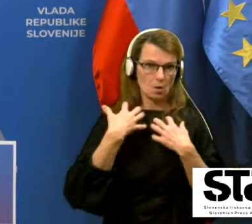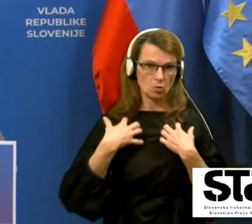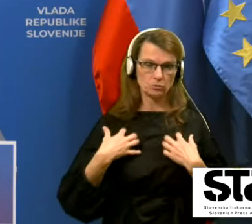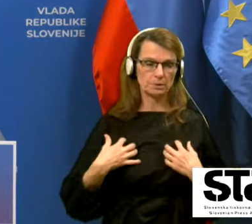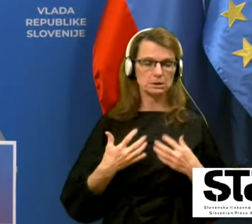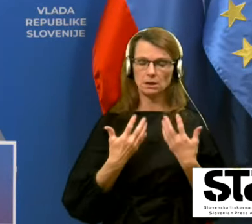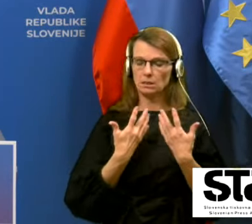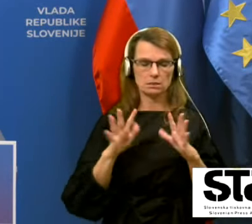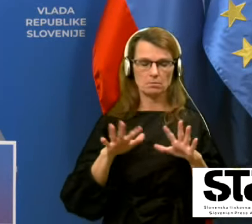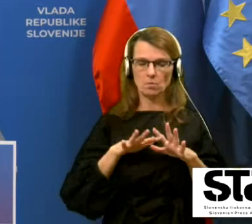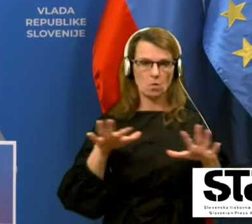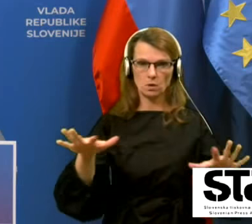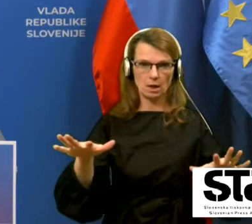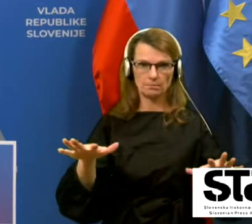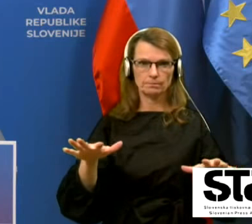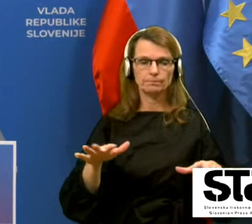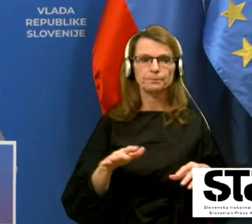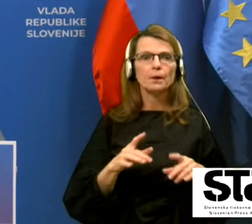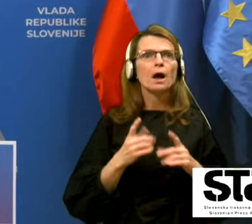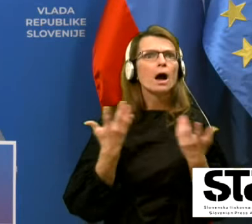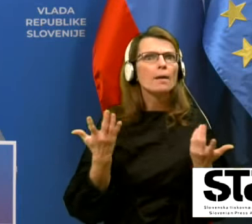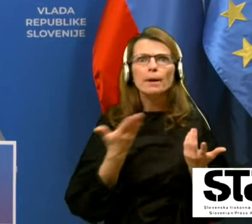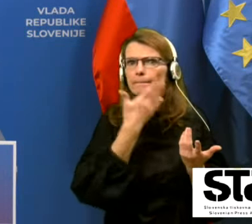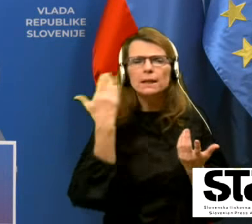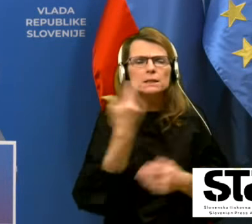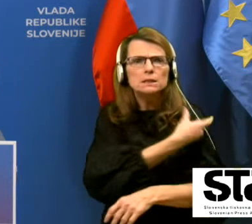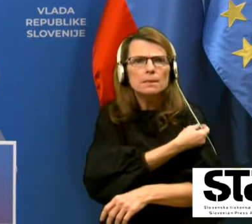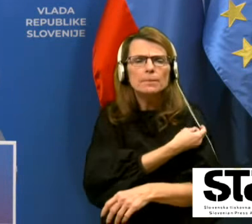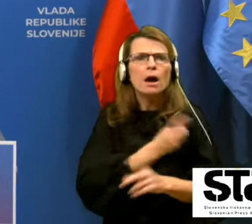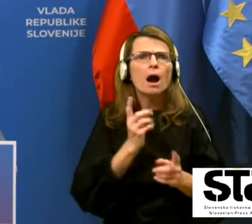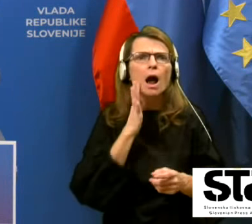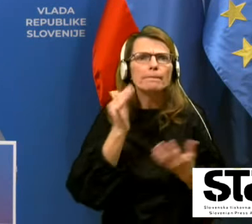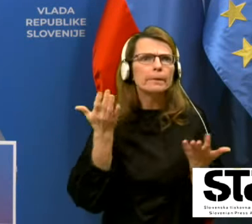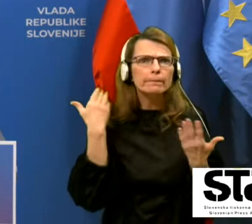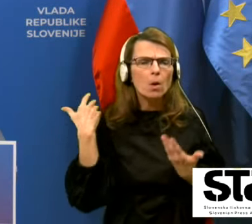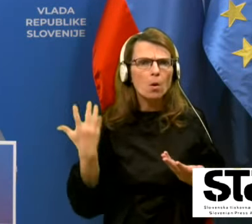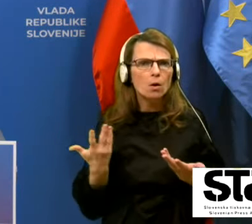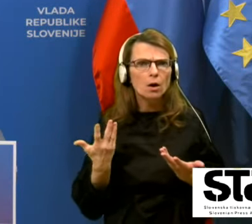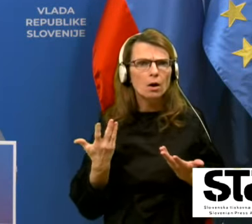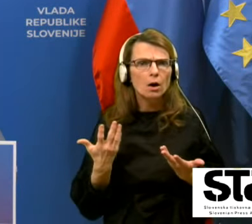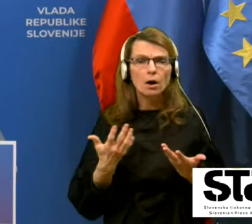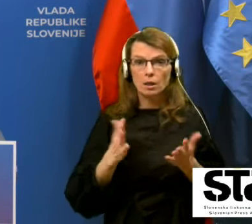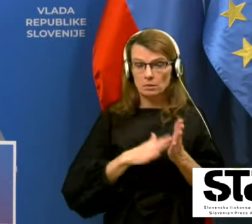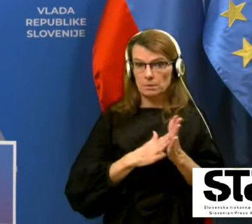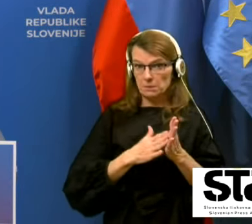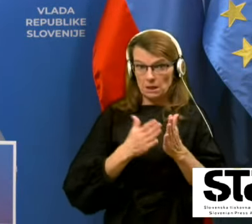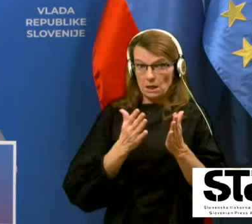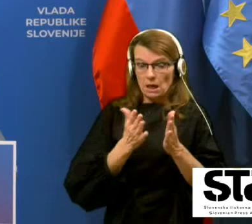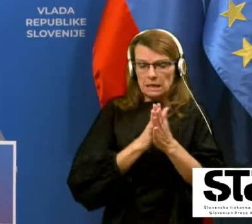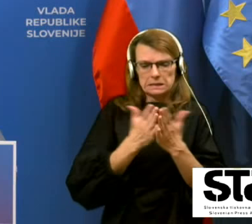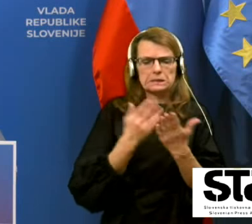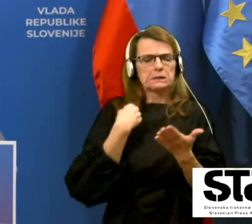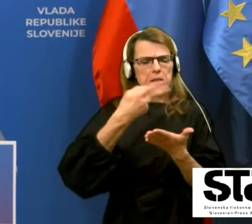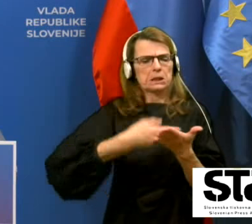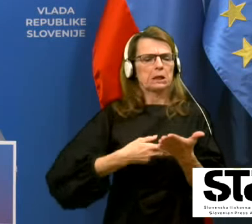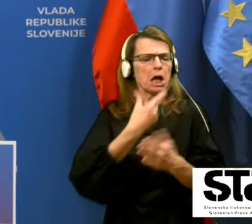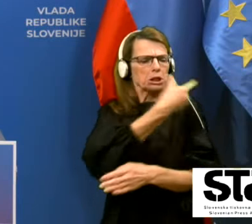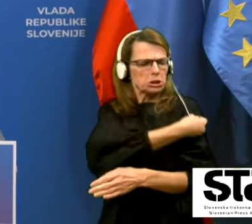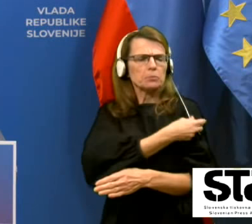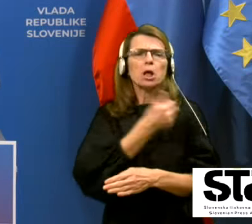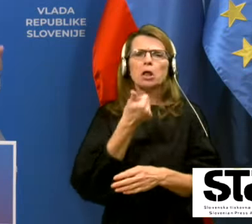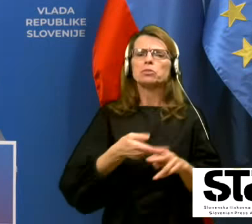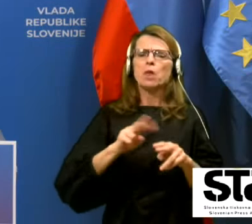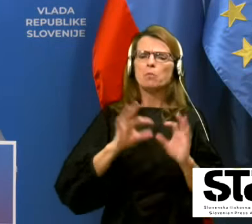da je, kaj bi bilo bliz cepljena in še enkrat isto, ki smo pred tem skoraj iz knjih govorili, cepljenje je najbolj učinkoviti javno